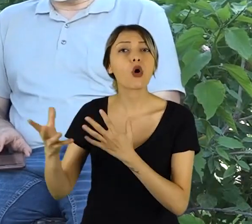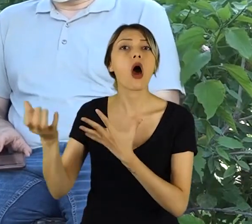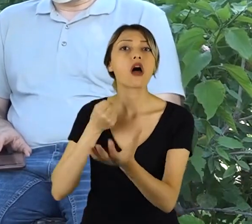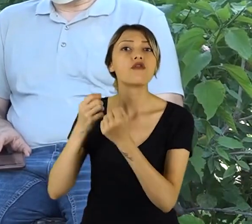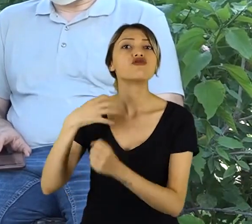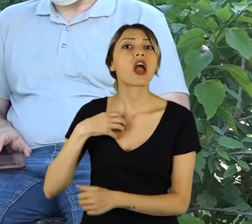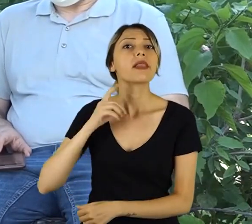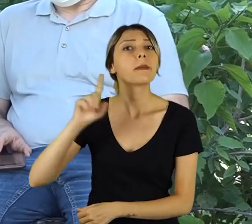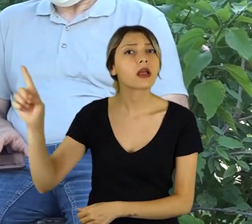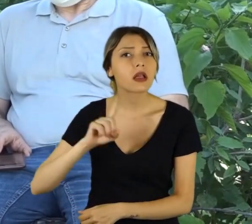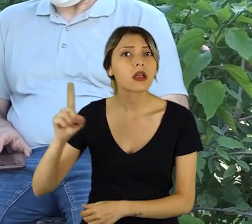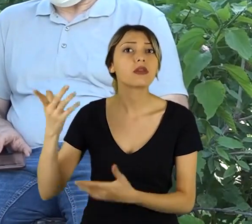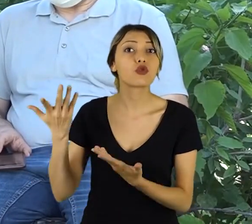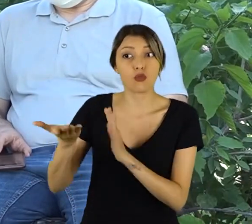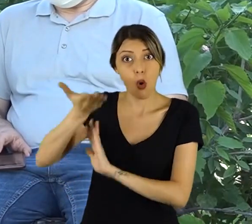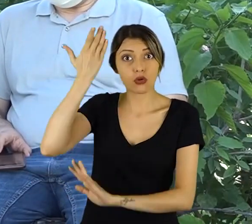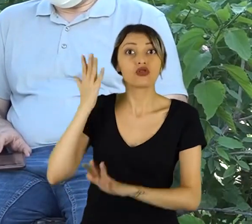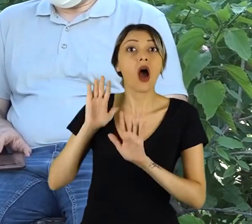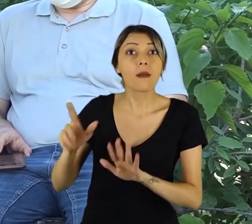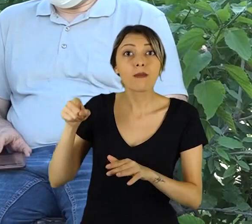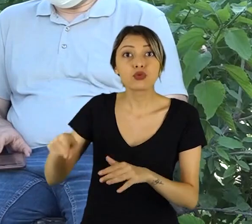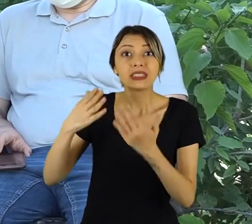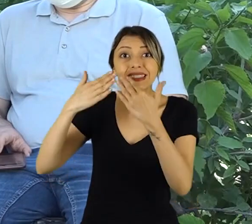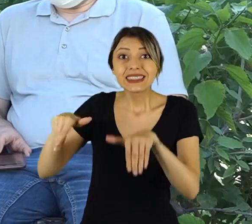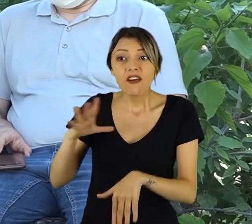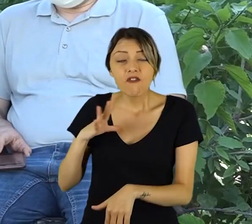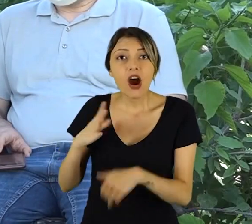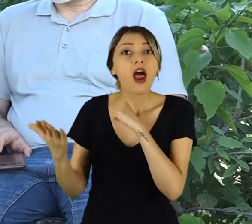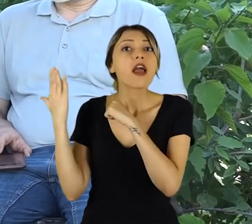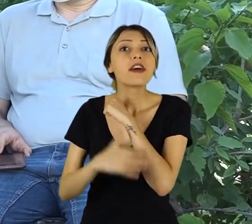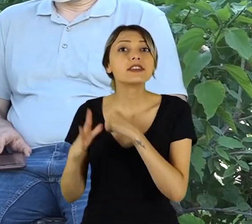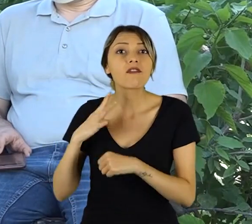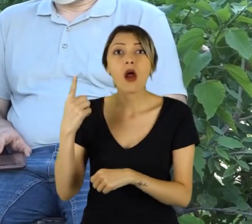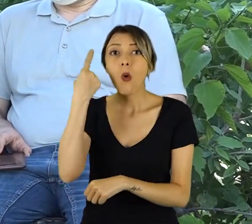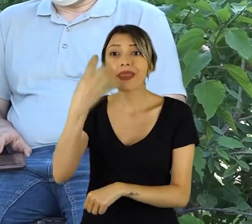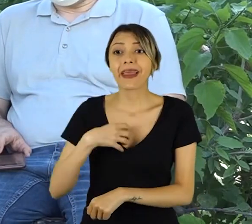şeyi kendim yapıyorum. Bunu kısıtlandığı zaman kendimde eksiklik oldum tabii ki.